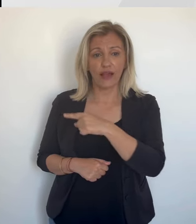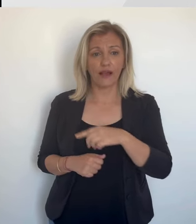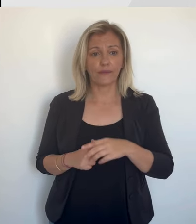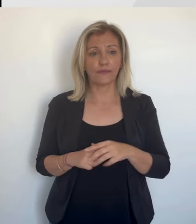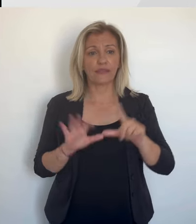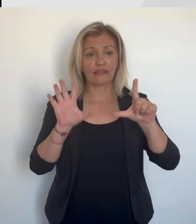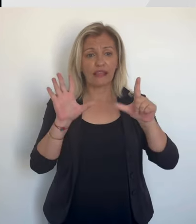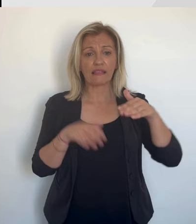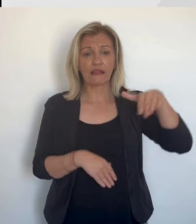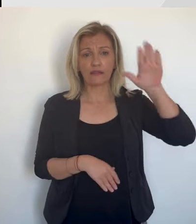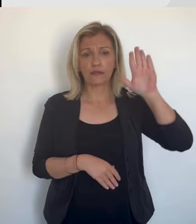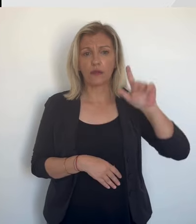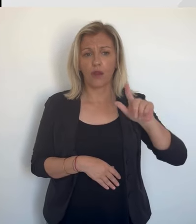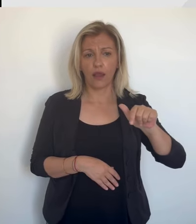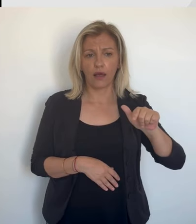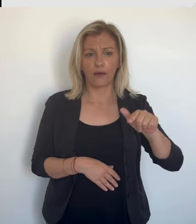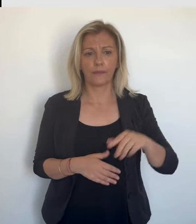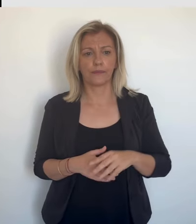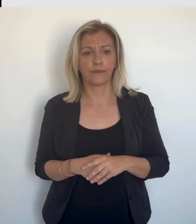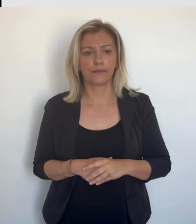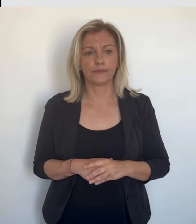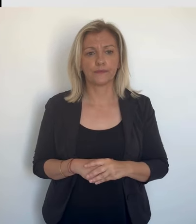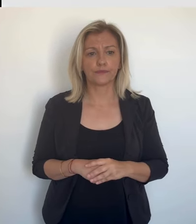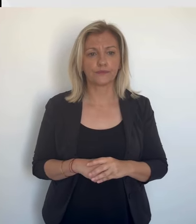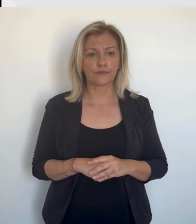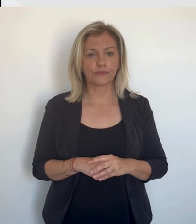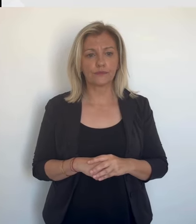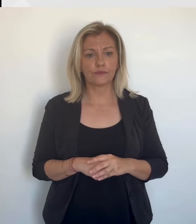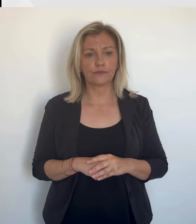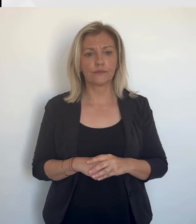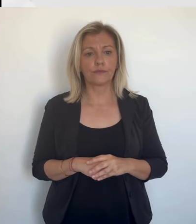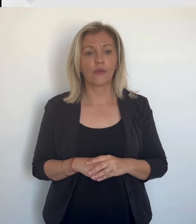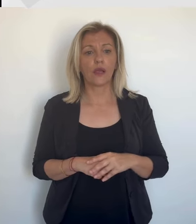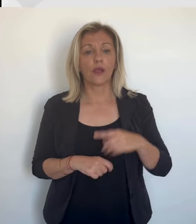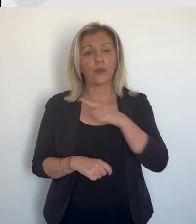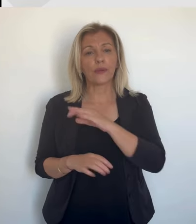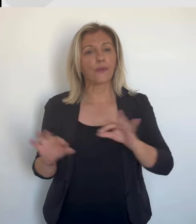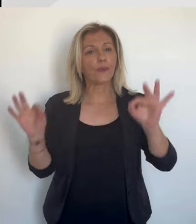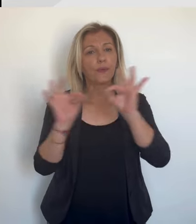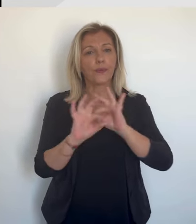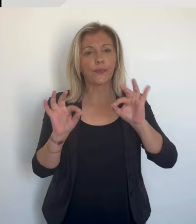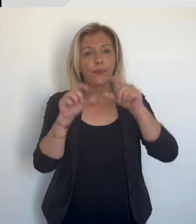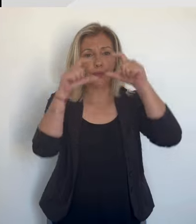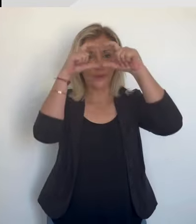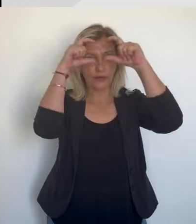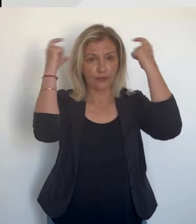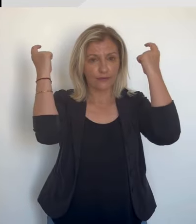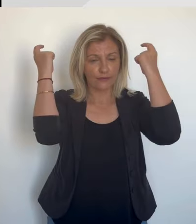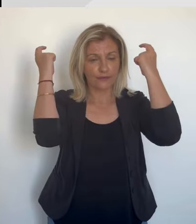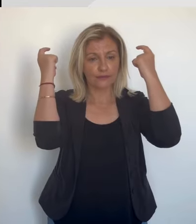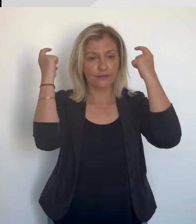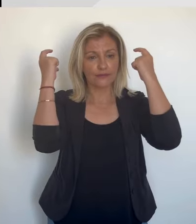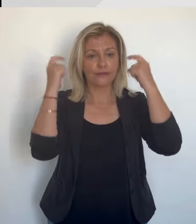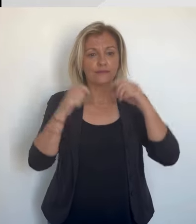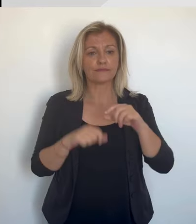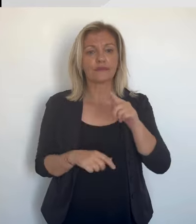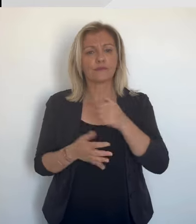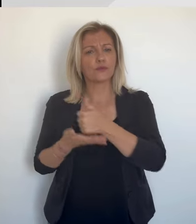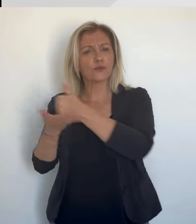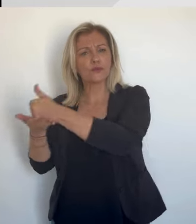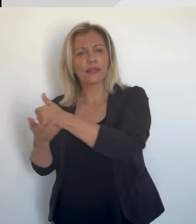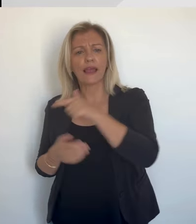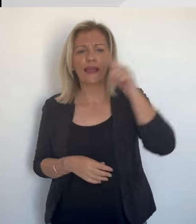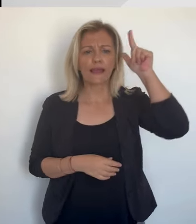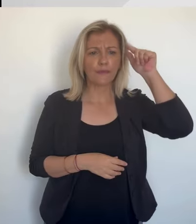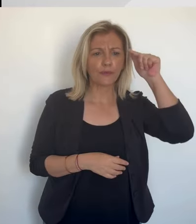départ. L'autre député sortant de Femmo à Gours, et gageant Félix à quoi vivre, devra batailler face à François-Xavier Tchéco, les candidats sans étiquette mais